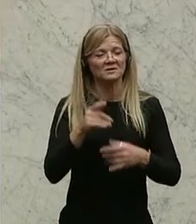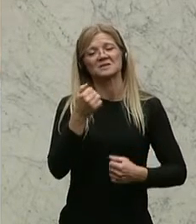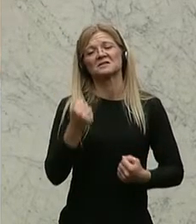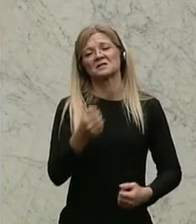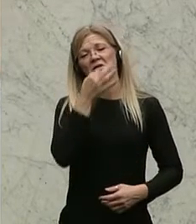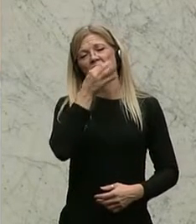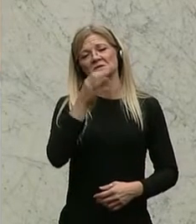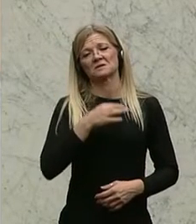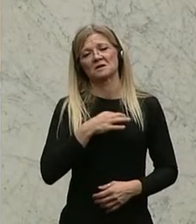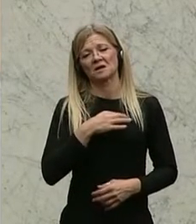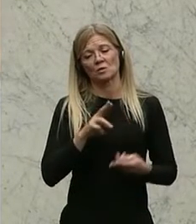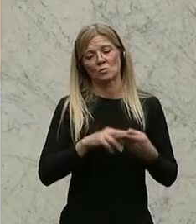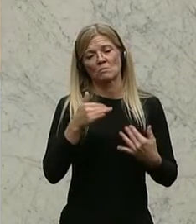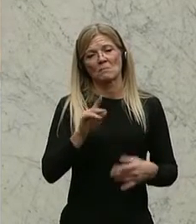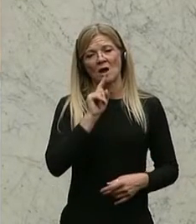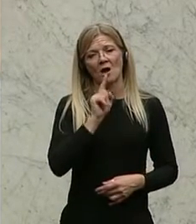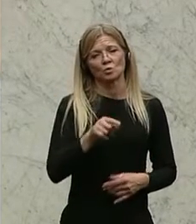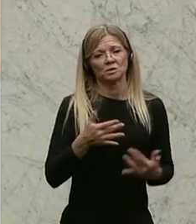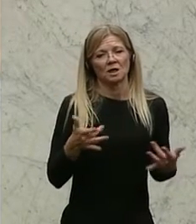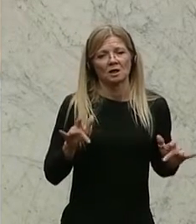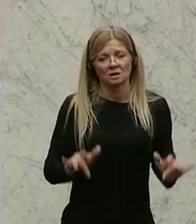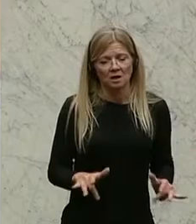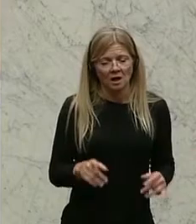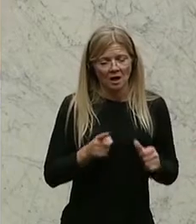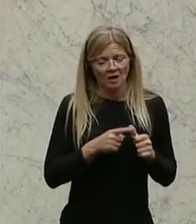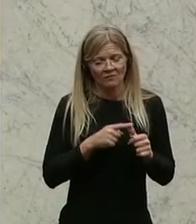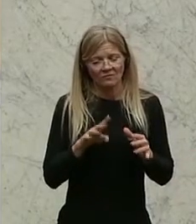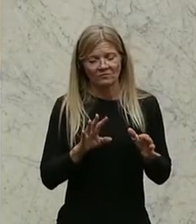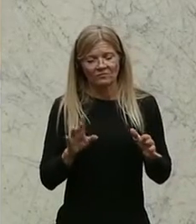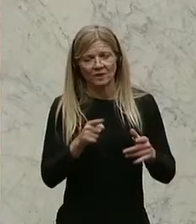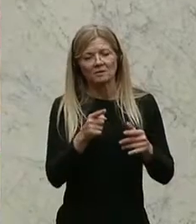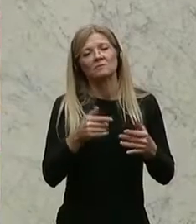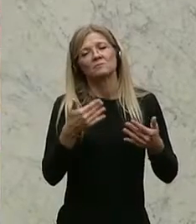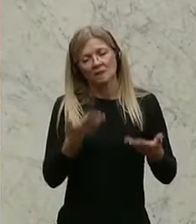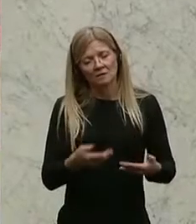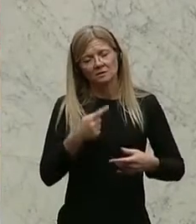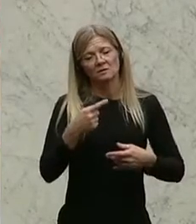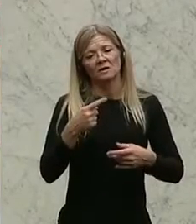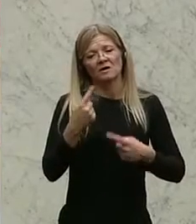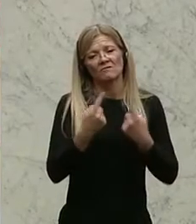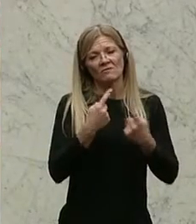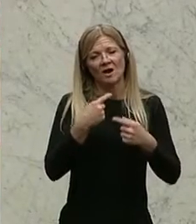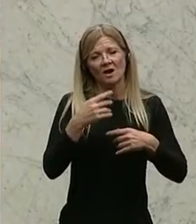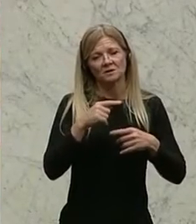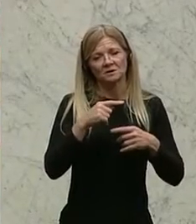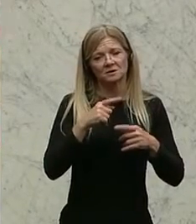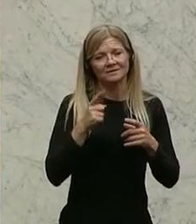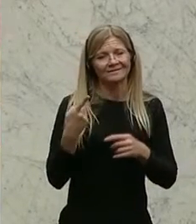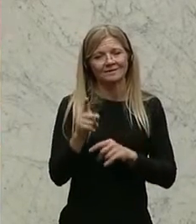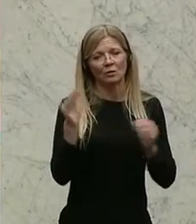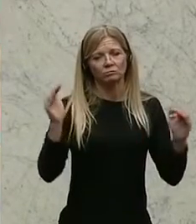aussagekräftiger, wenn man hier ein bisschen auf die Verfahrensdauer hinwirkt. Ein Stichwort ist auch die Strukturoptimierung in der